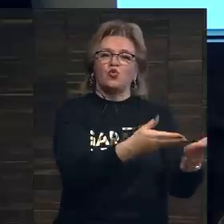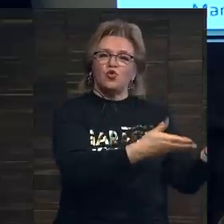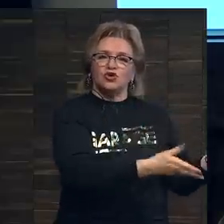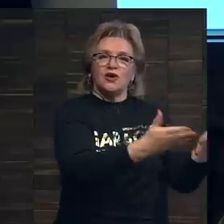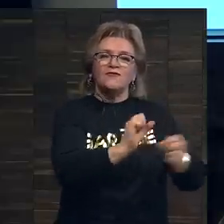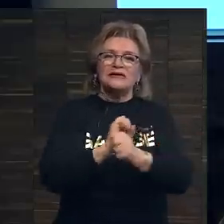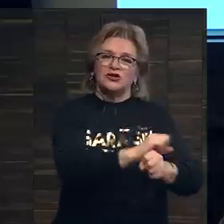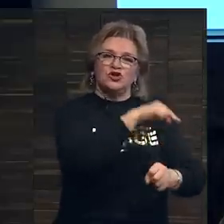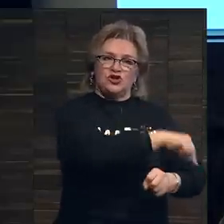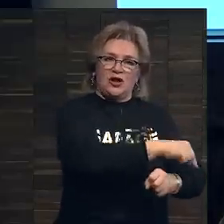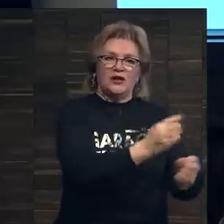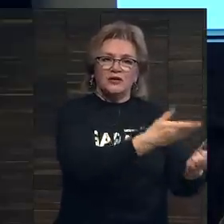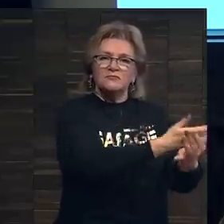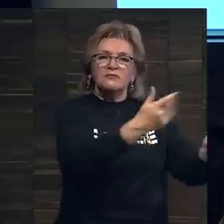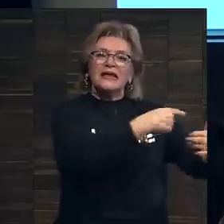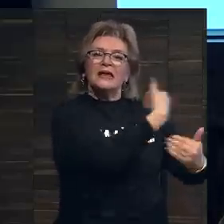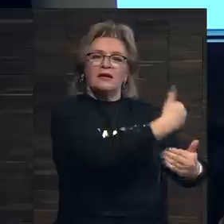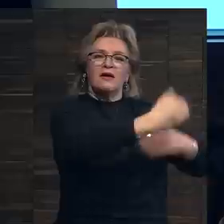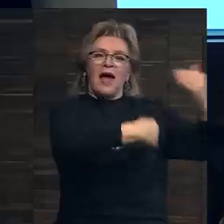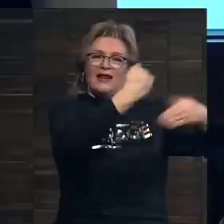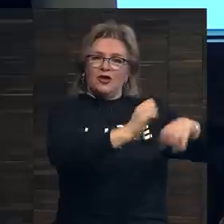защищали их произведения и их карьеру.